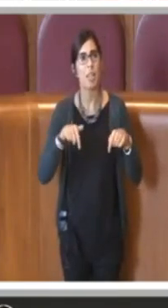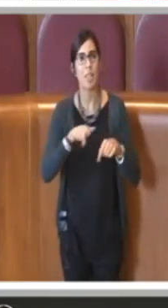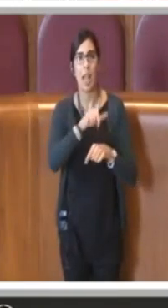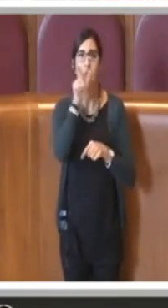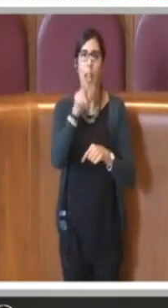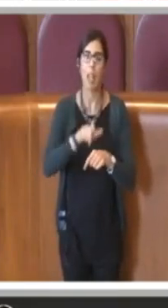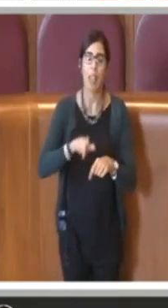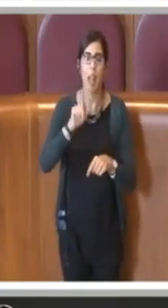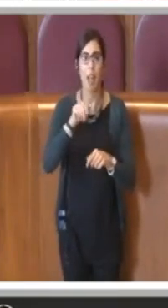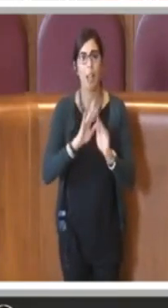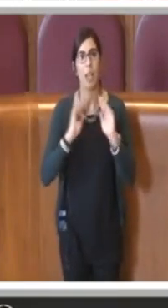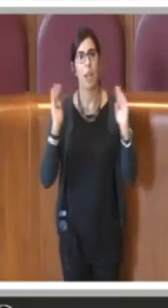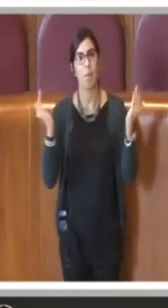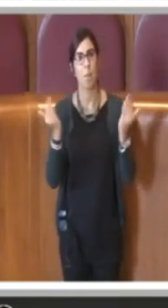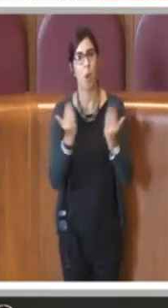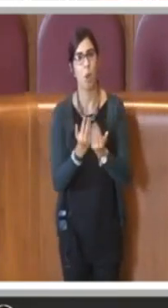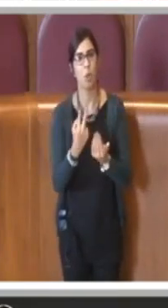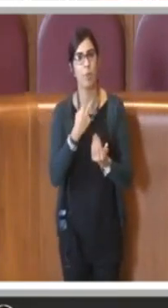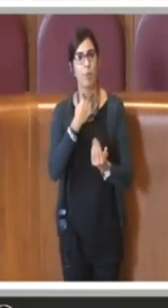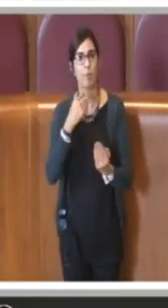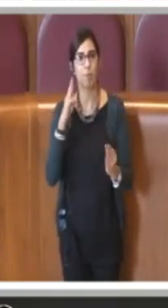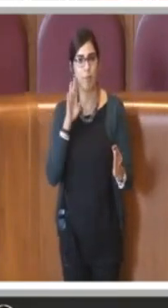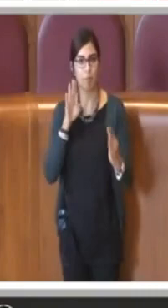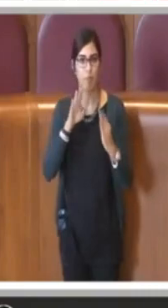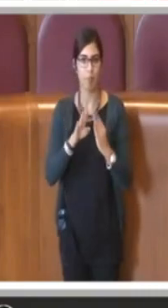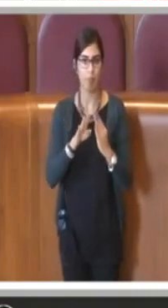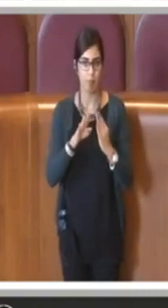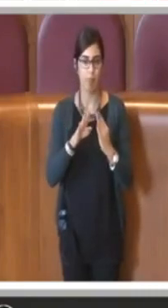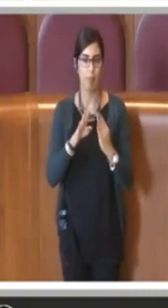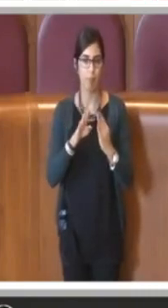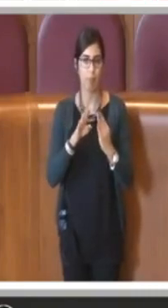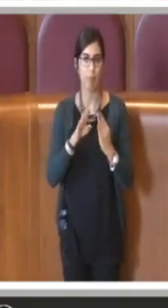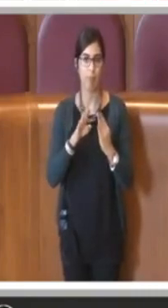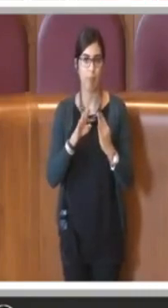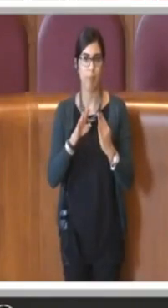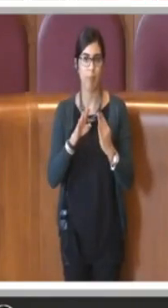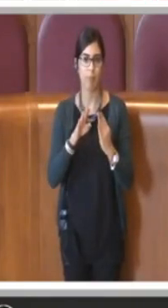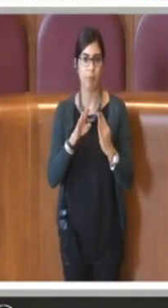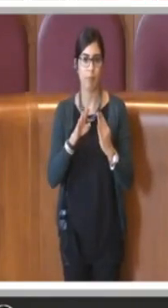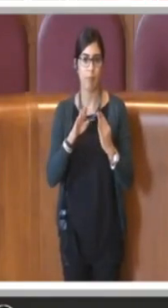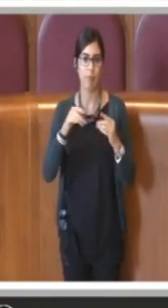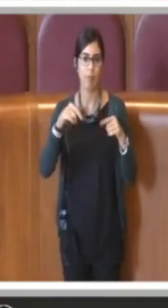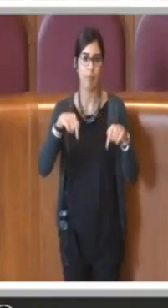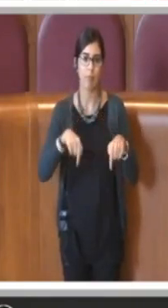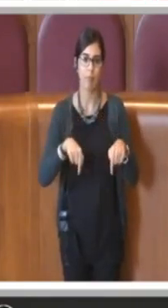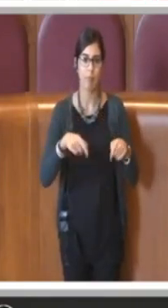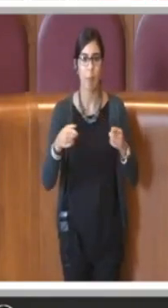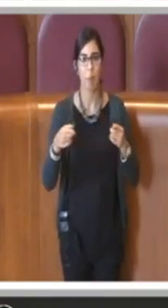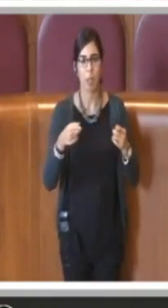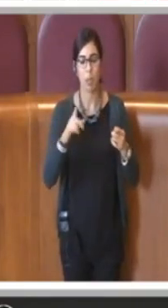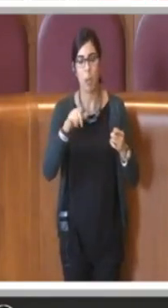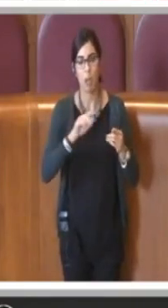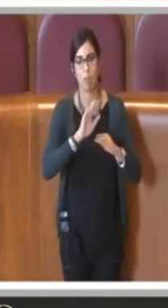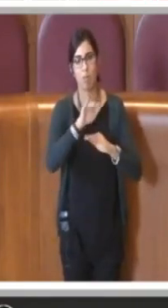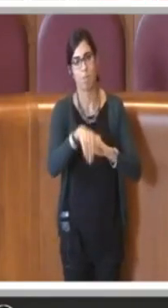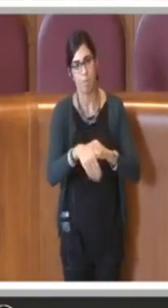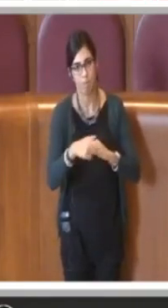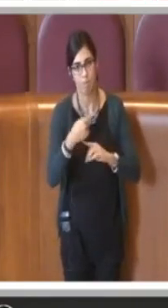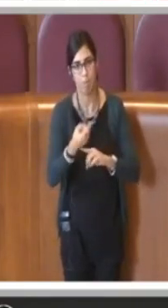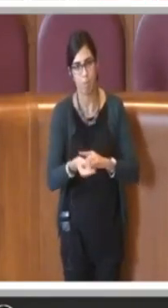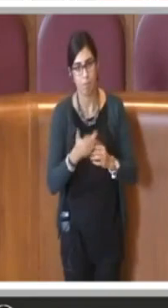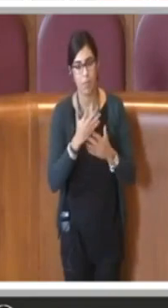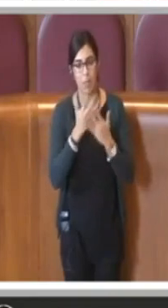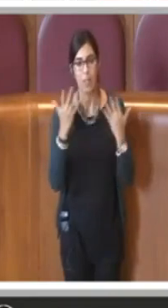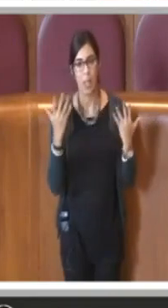il mondo è chiamato ad affrontare e a superare e che ha